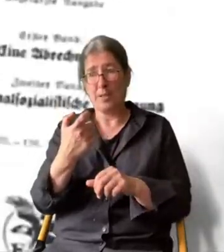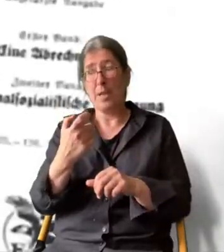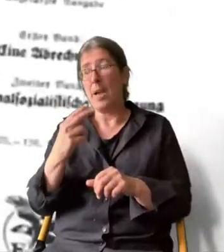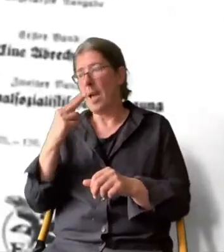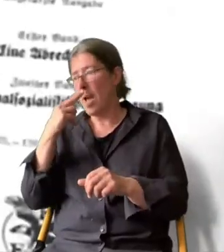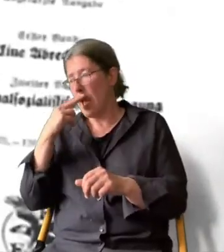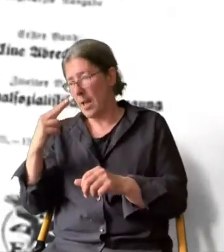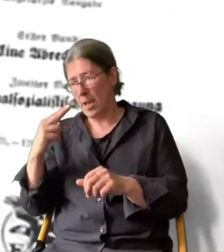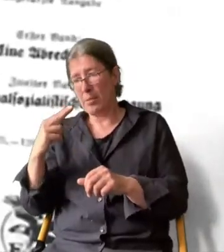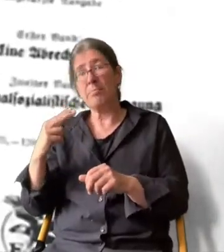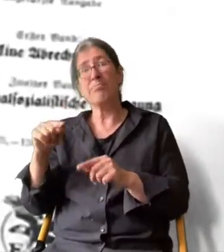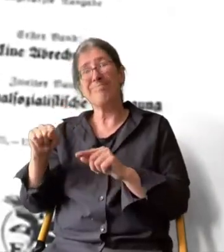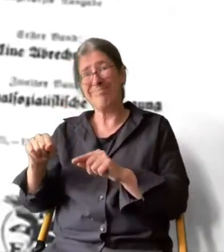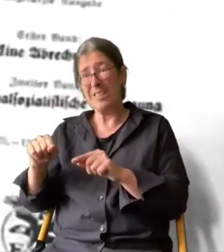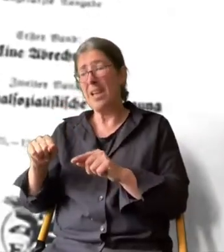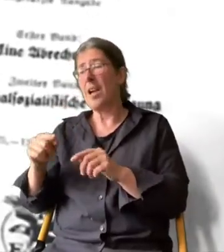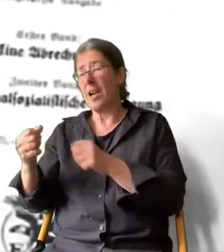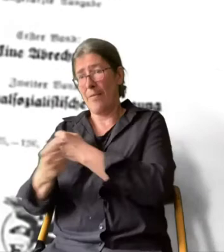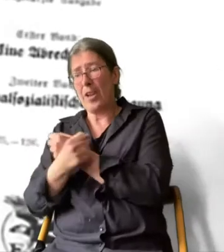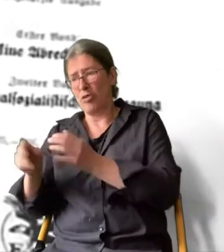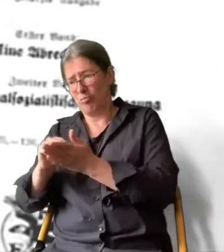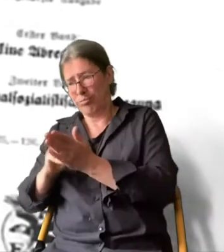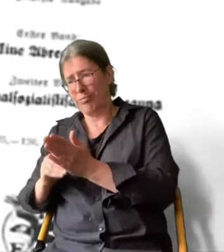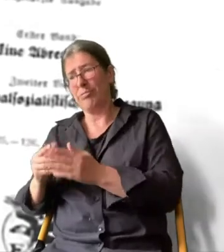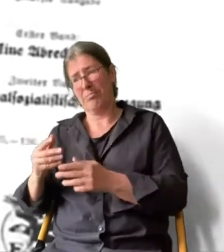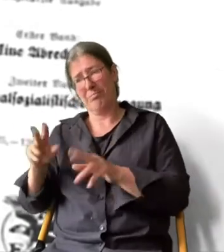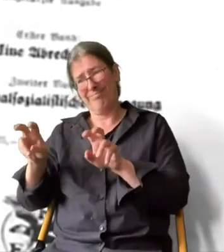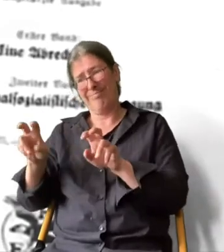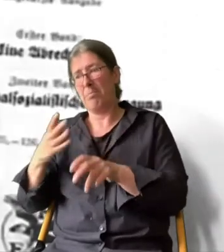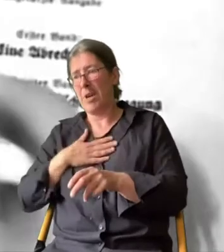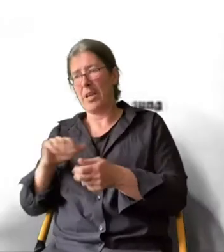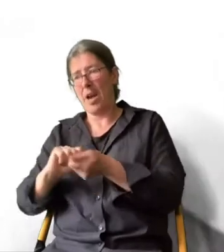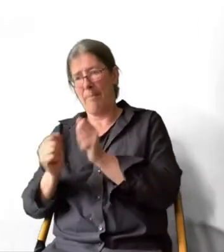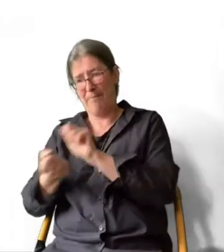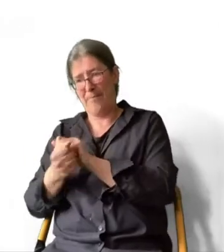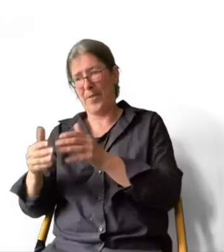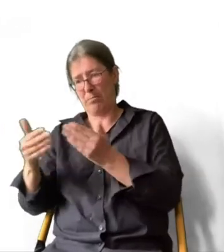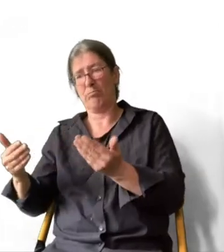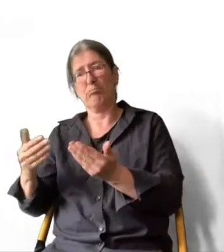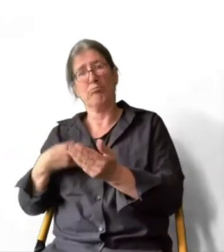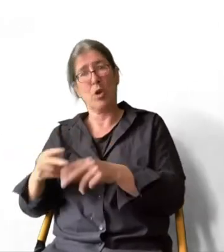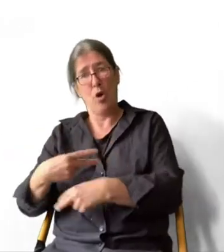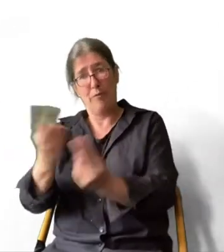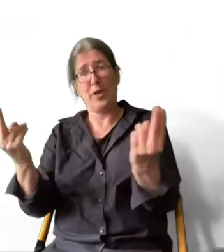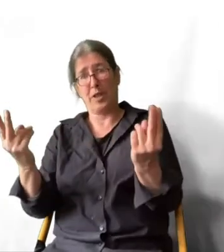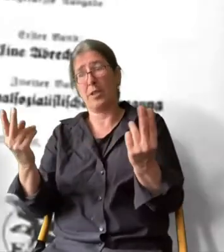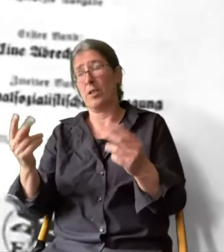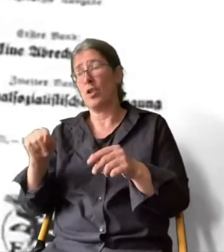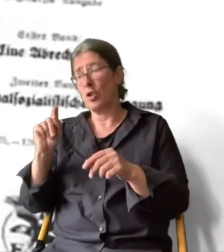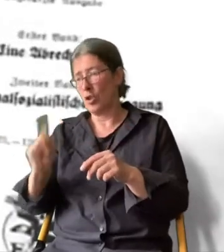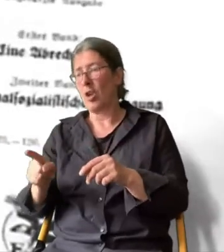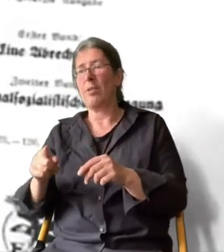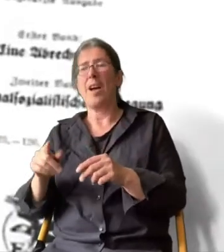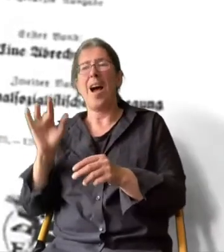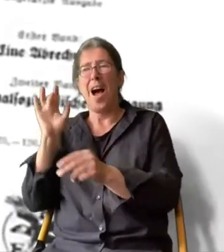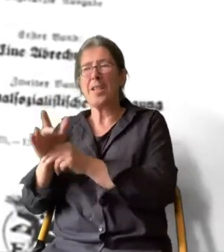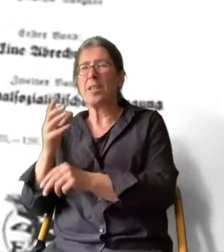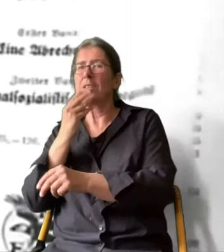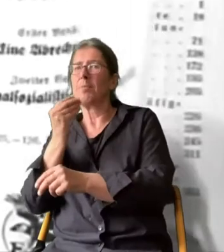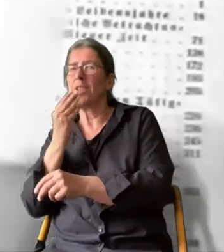1925 veröffentlicht Hitler die im Gefängnis verfasste Hetzschrift Mein Kampf. Sie soll seine antisemitische,